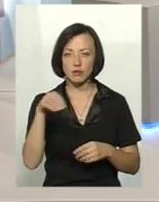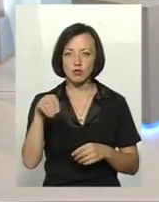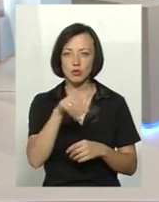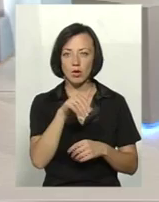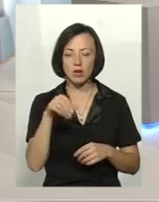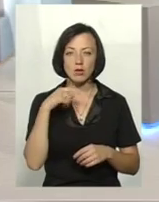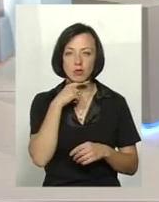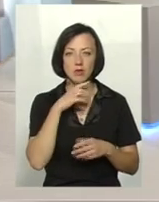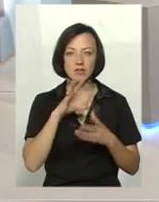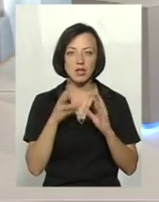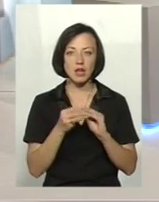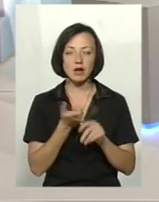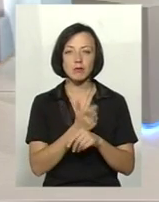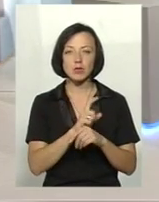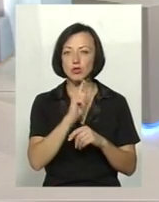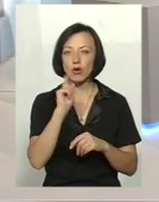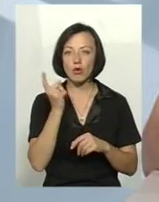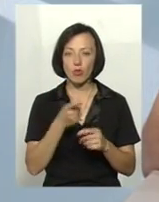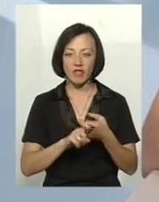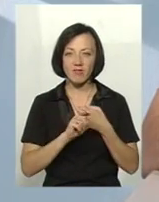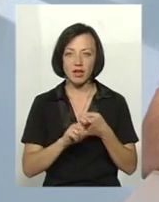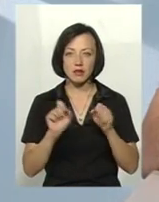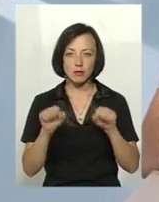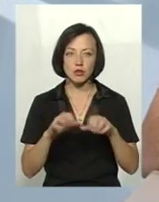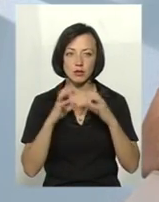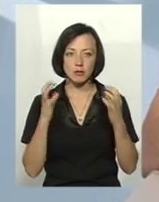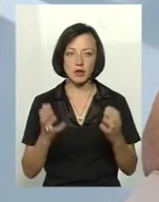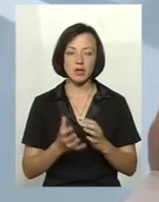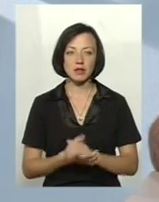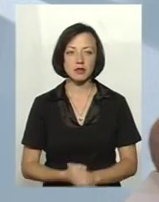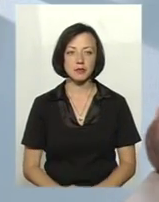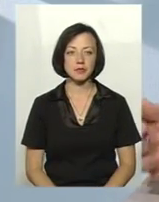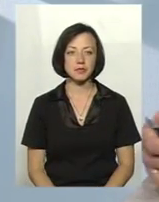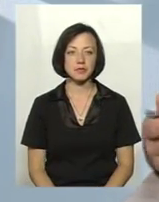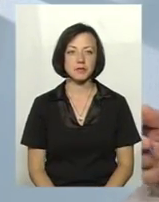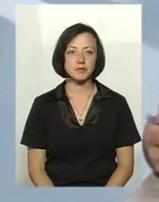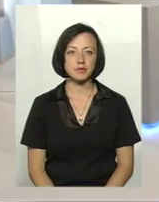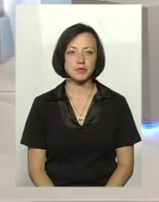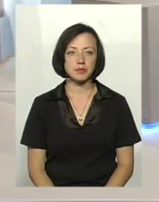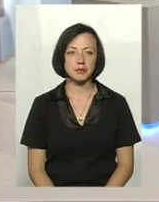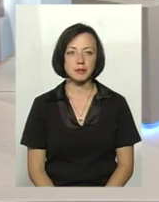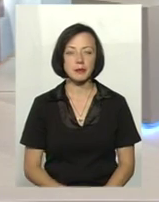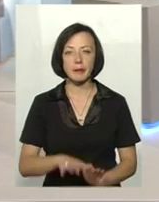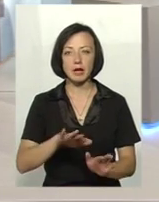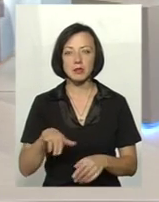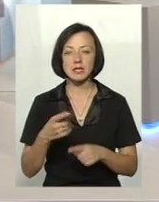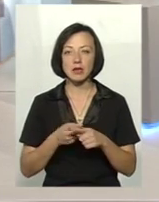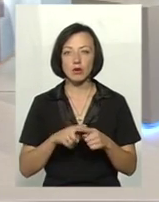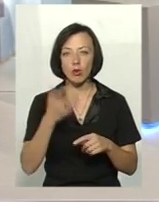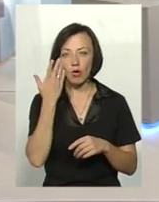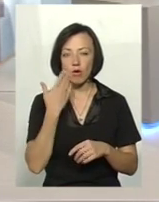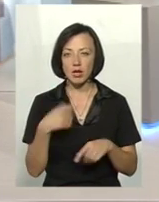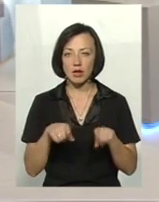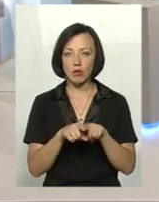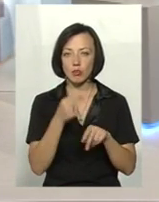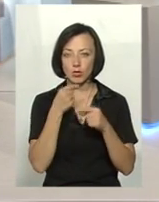взагалі, більше року, може, збудник зберігати свої властивості. І після того, коли ми таку продукцію